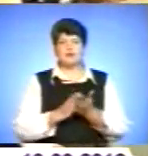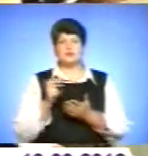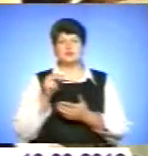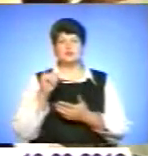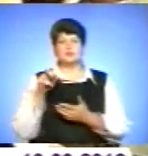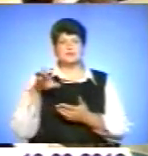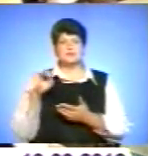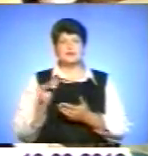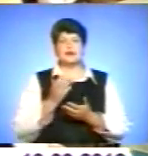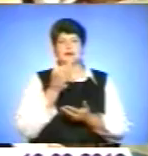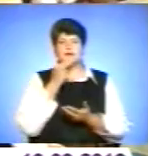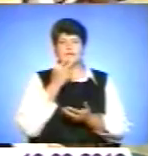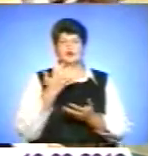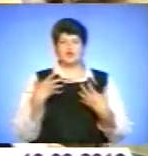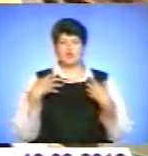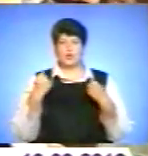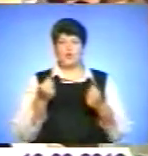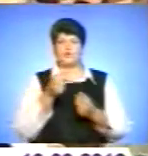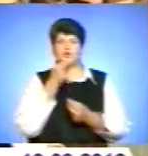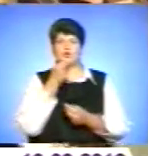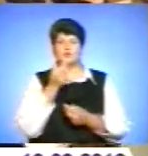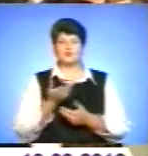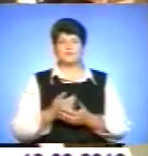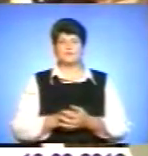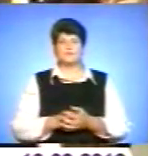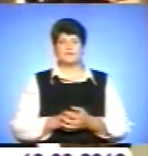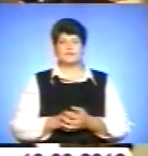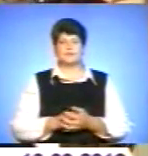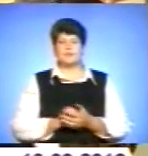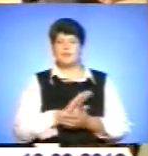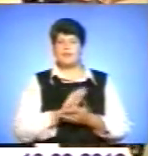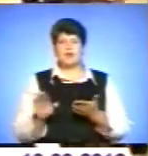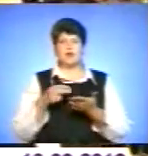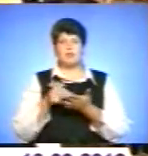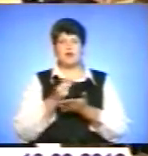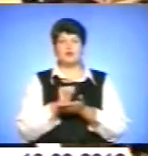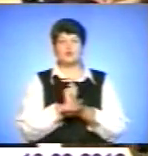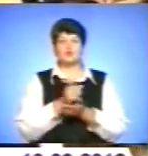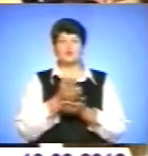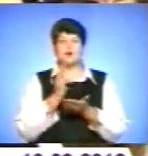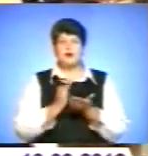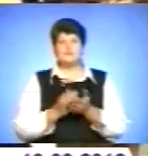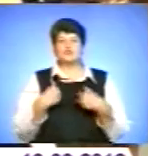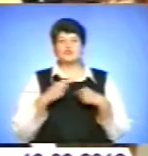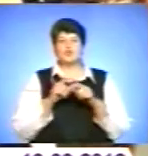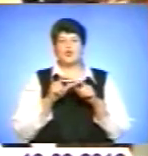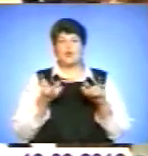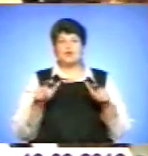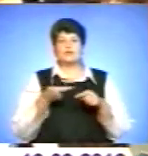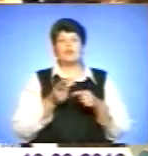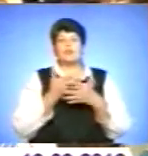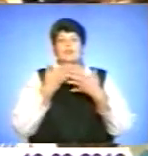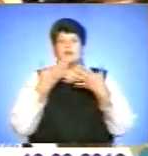я їм здорову їжу. І не купляю сухарики, в нашій школі такого немає. І я за це